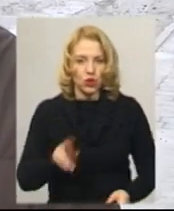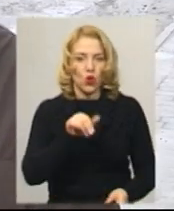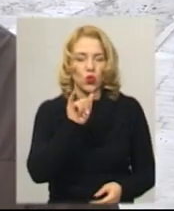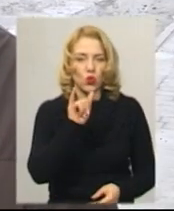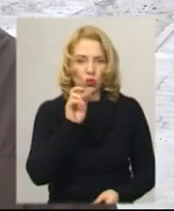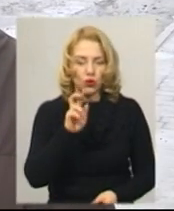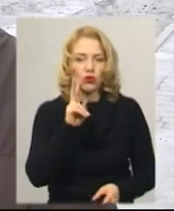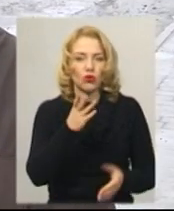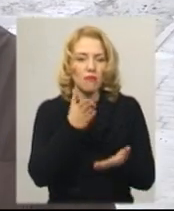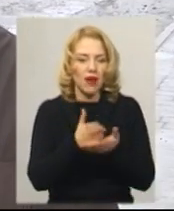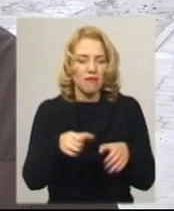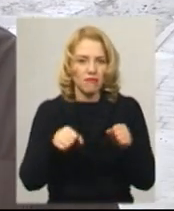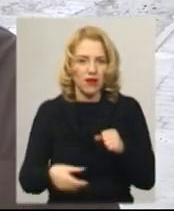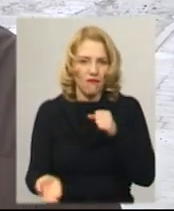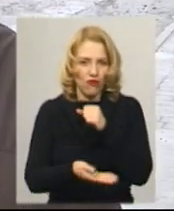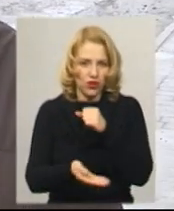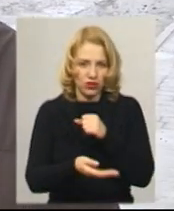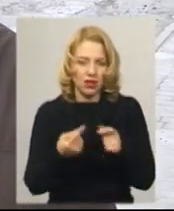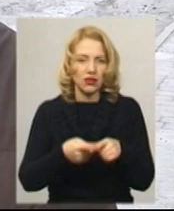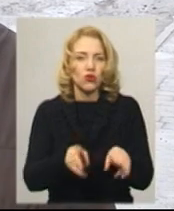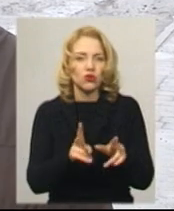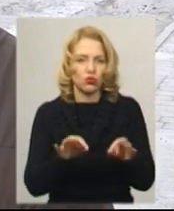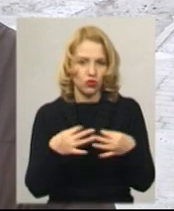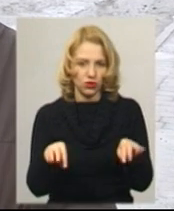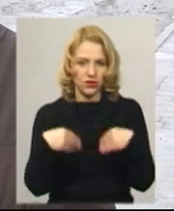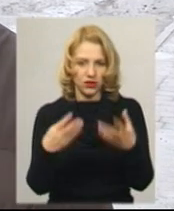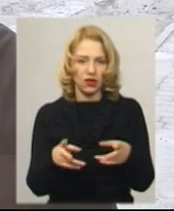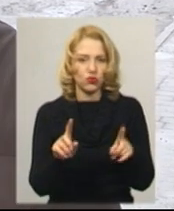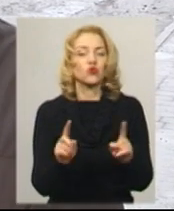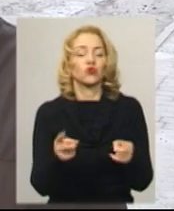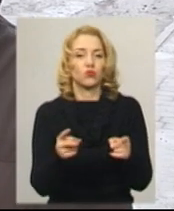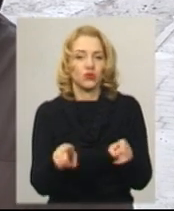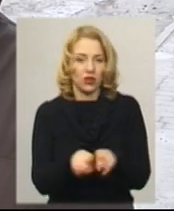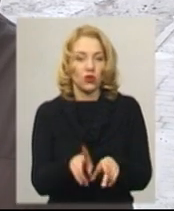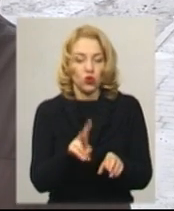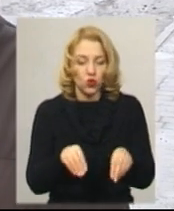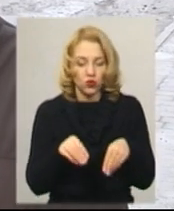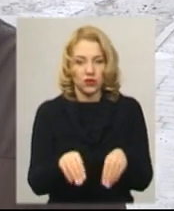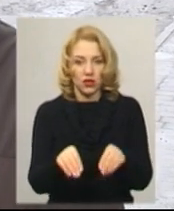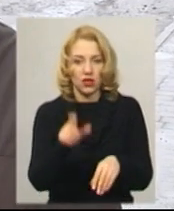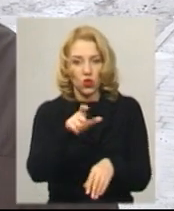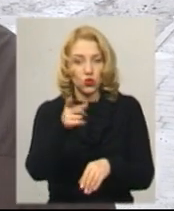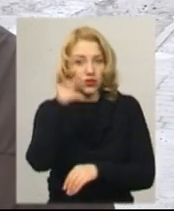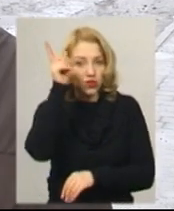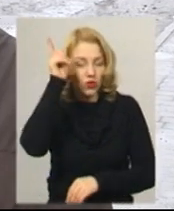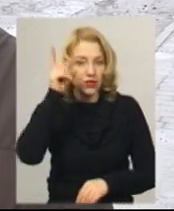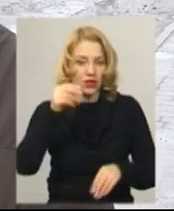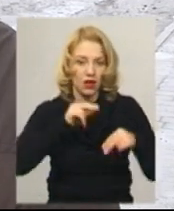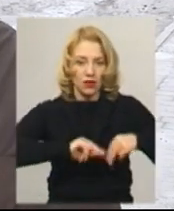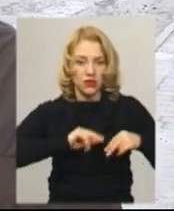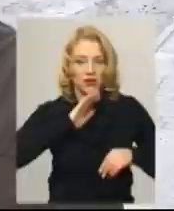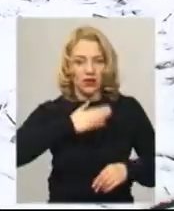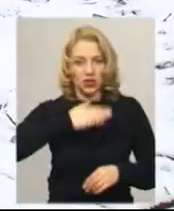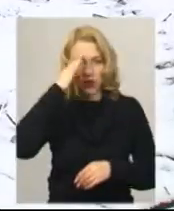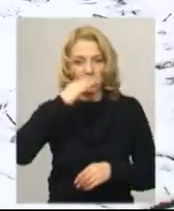право вирізати? Хто дав дозвіл на це? Хто його садив? Люди ще колись садили, працювали, ще наші